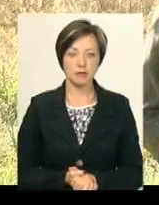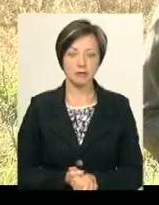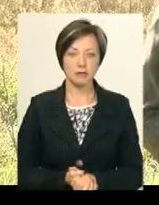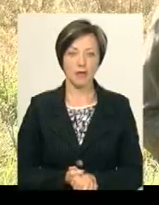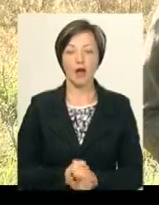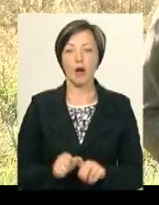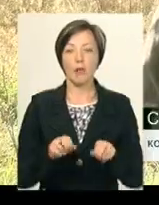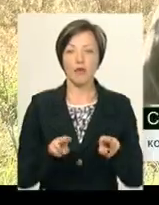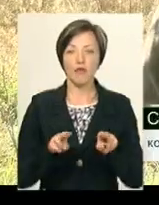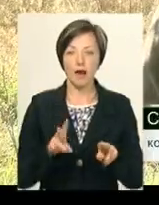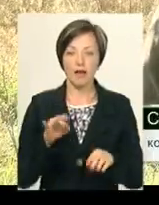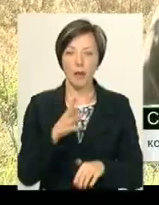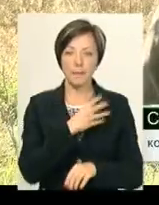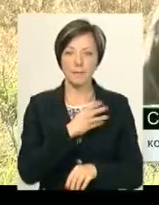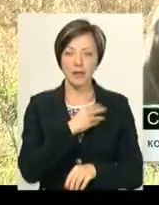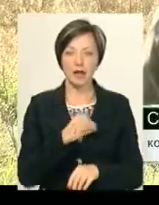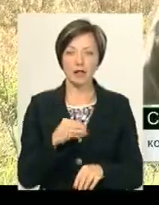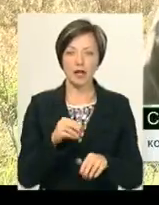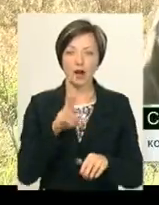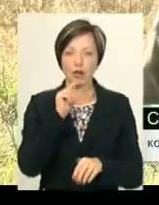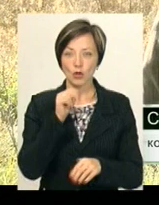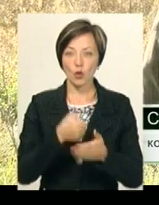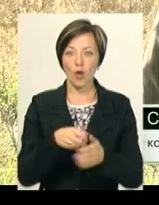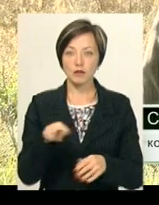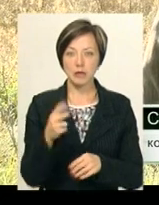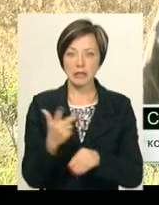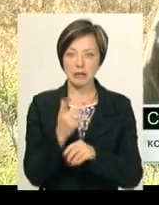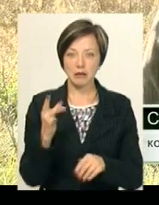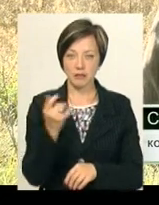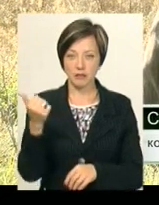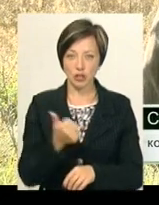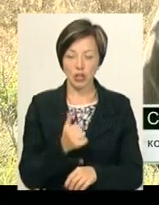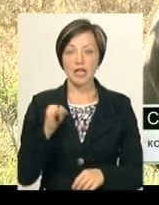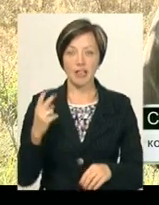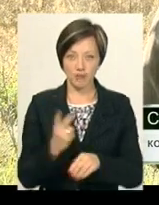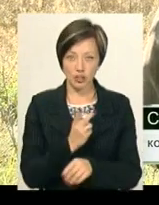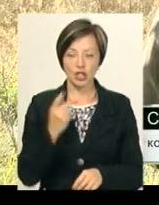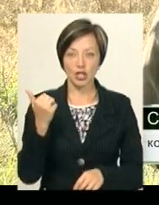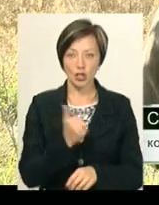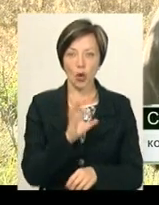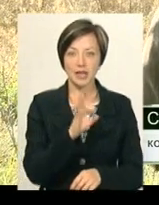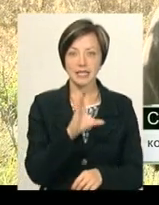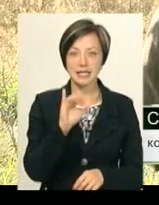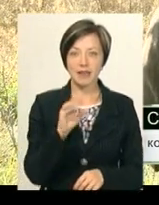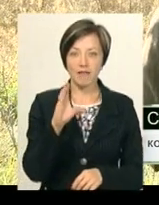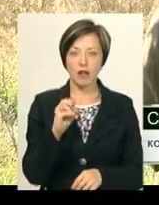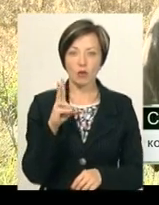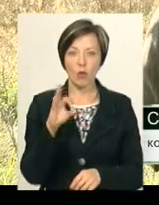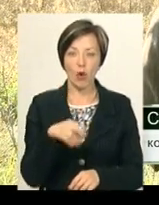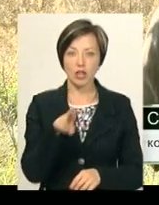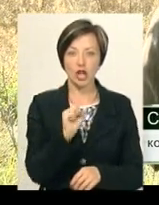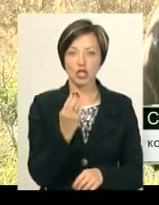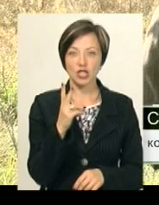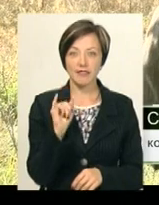Полювання на пернату дичину дозволено до листопада тричі на тиждень. І хоча б двічі на тиждень Олександр Сівенков із Дашкове